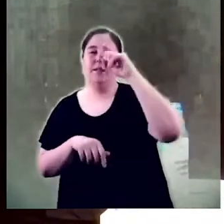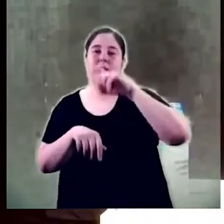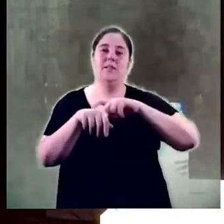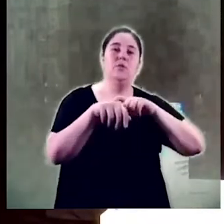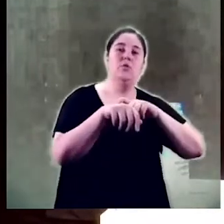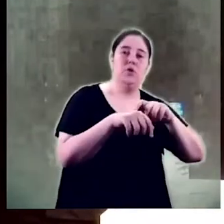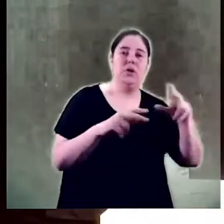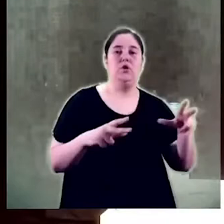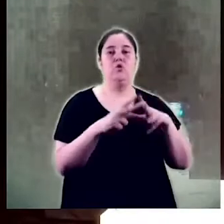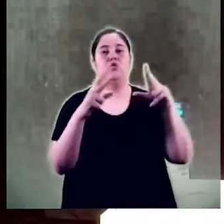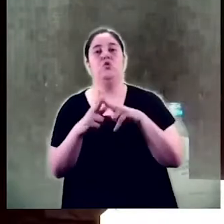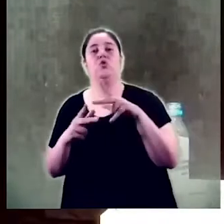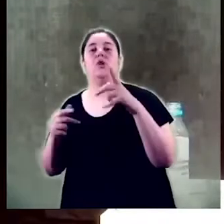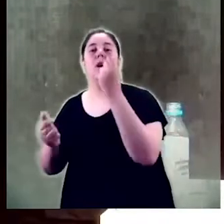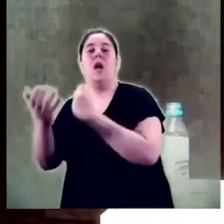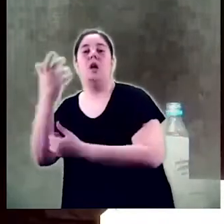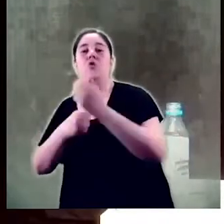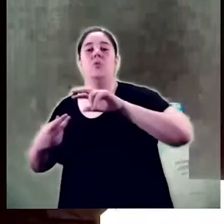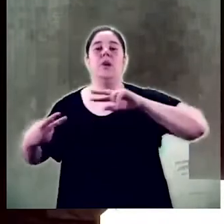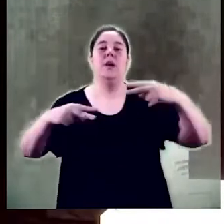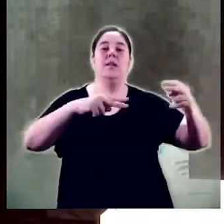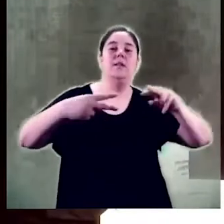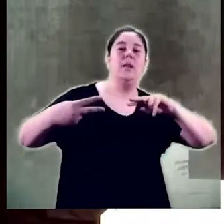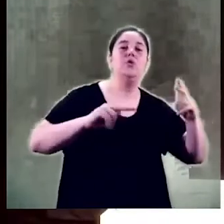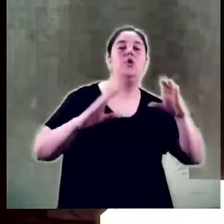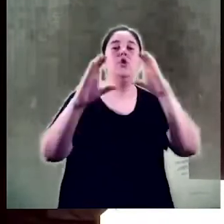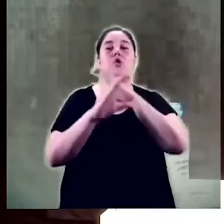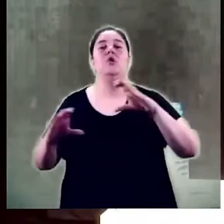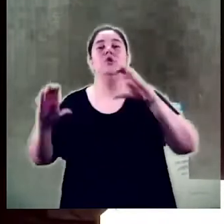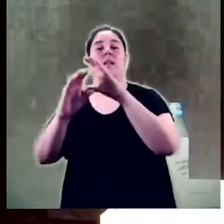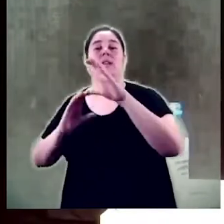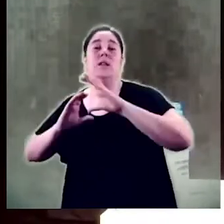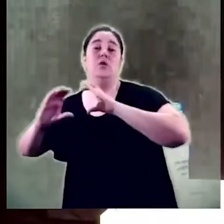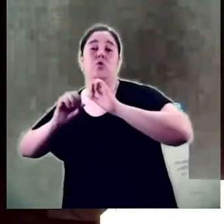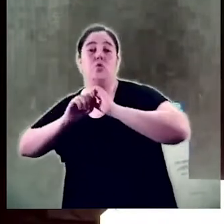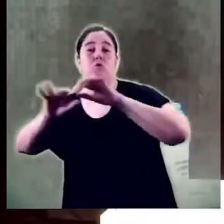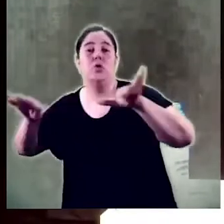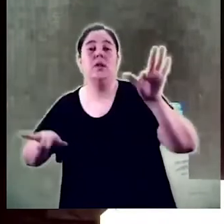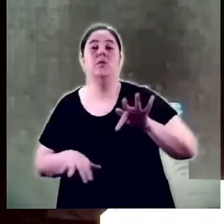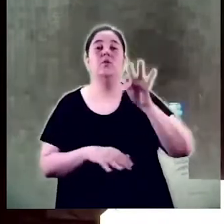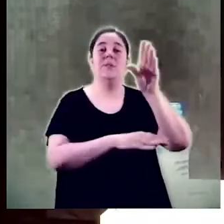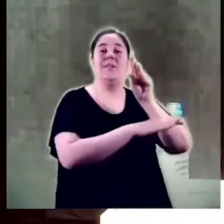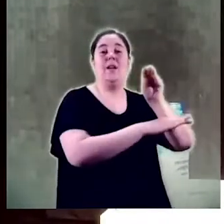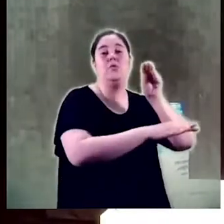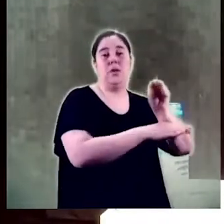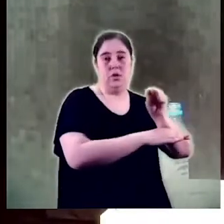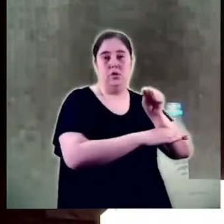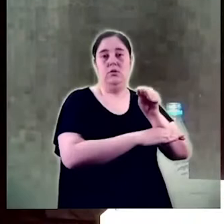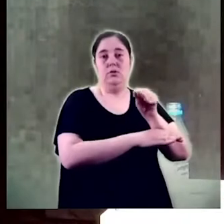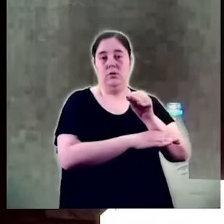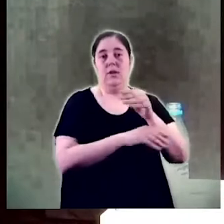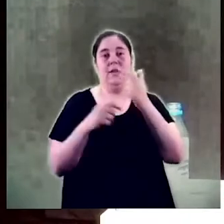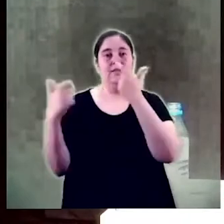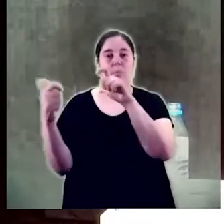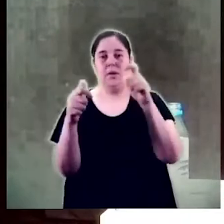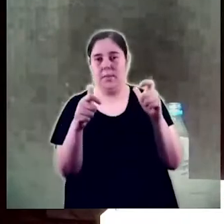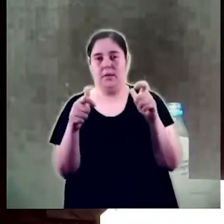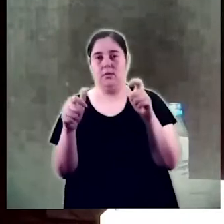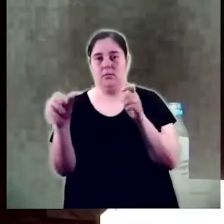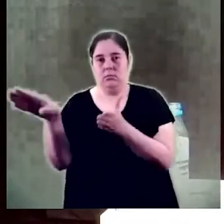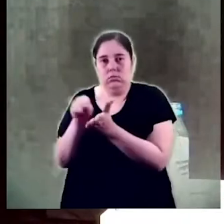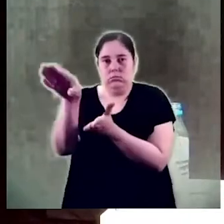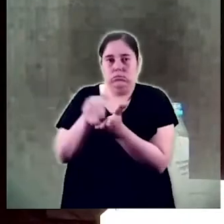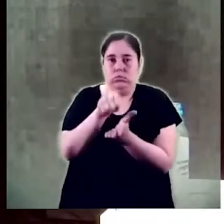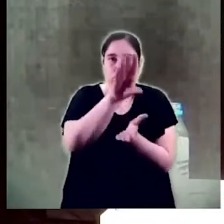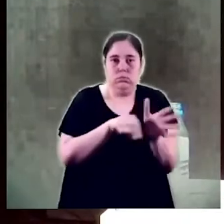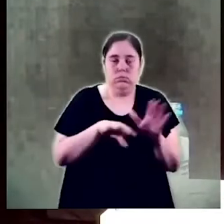dret psicologia sociologia econòmic traducció ciències de la comunicació i educació amb